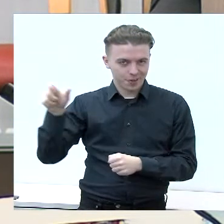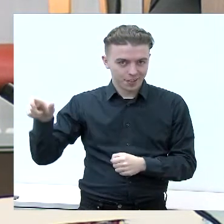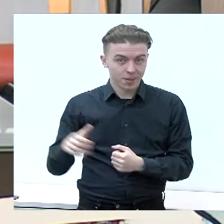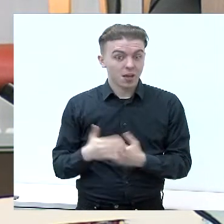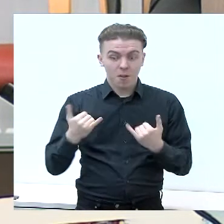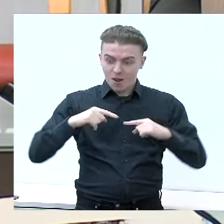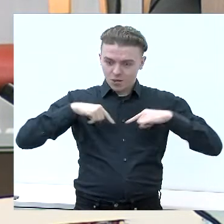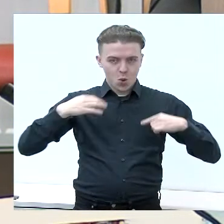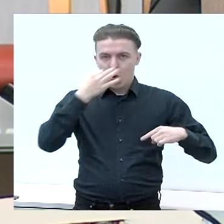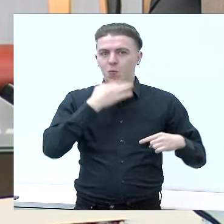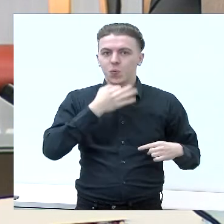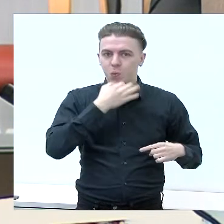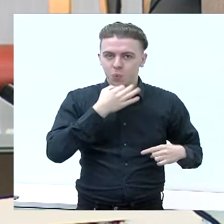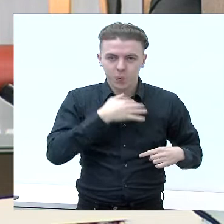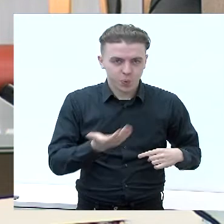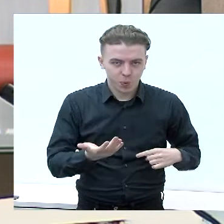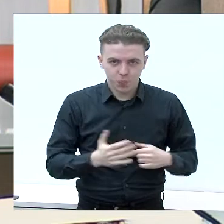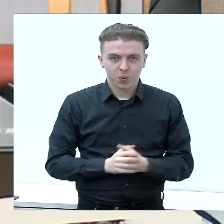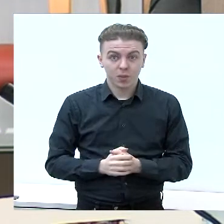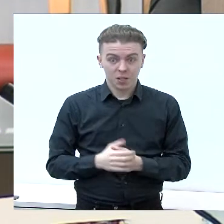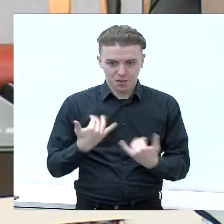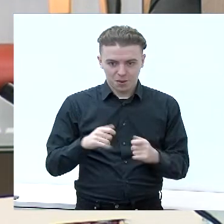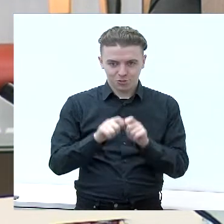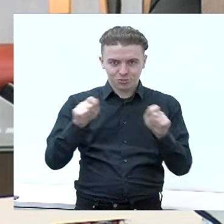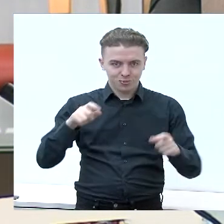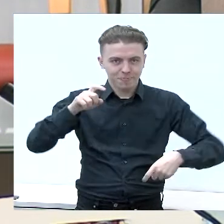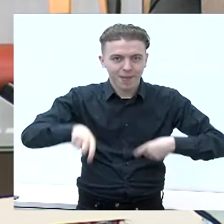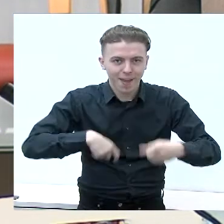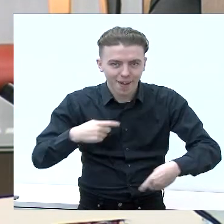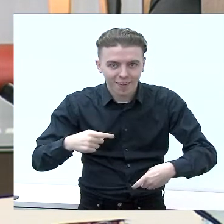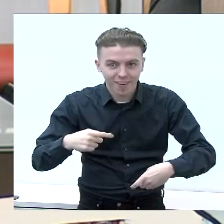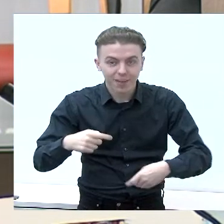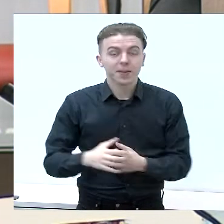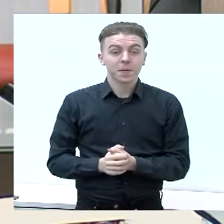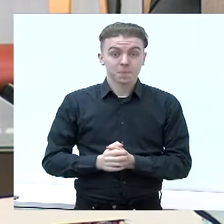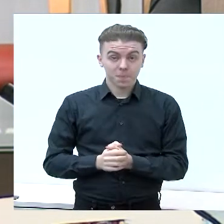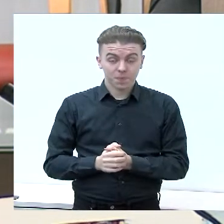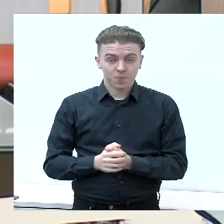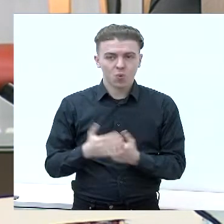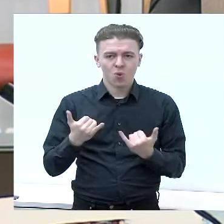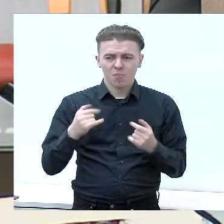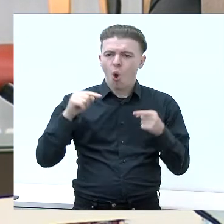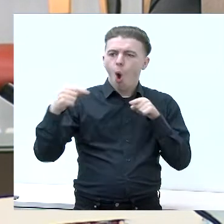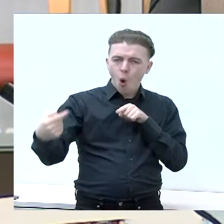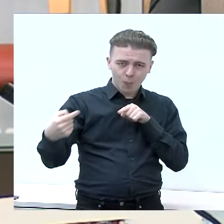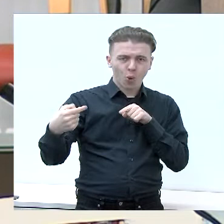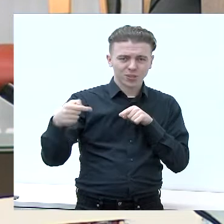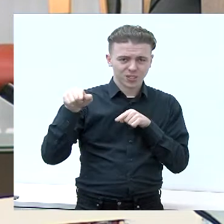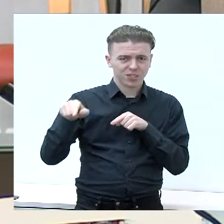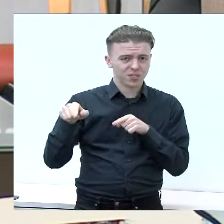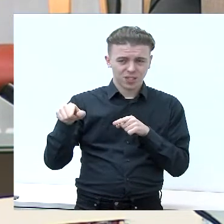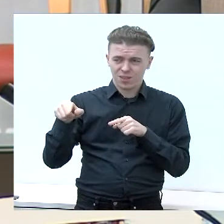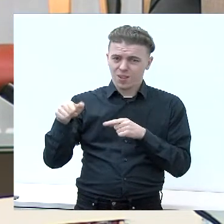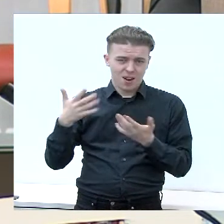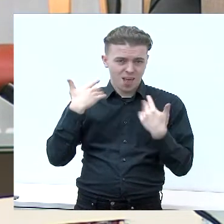finišo tiesiui dar net neprasidėjo, mes dar tik tai startuojam. O opozicijai traukti labai nesudėtinga. Aš sakykime, kai